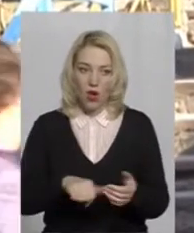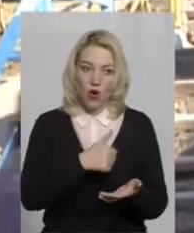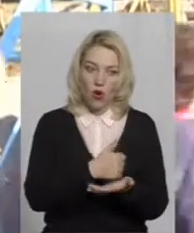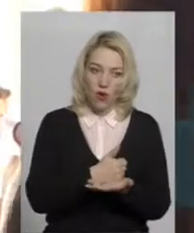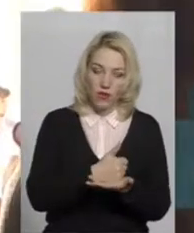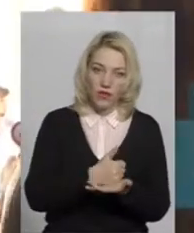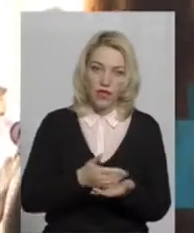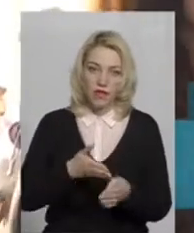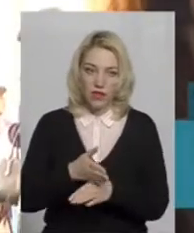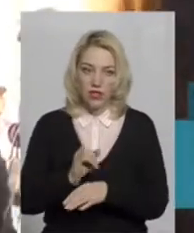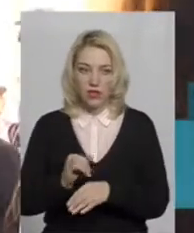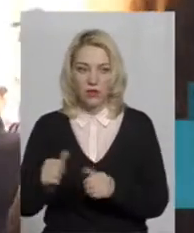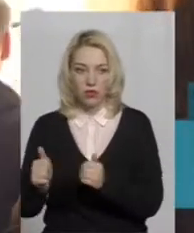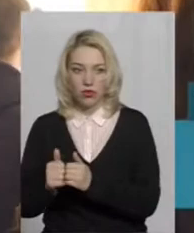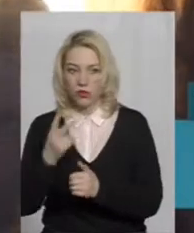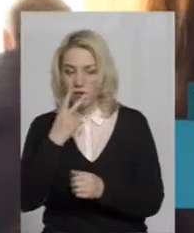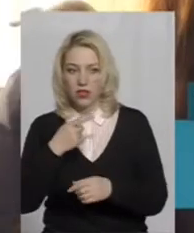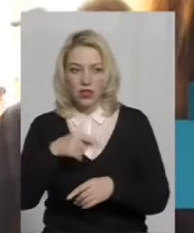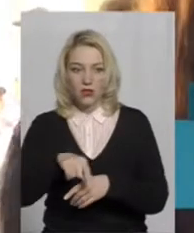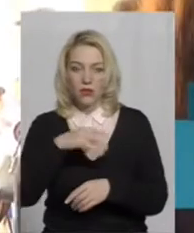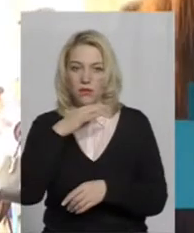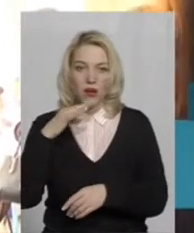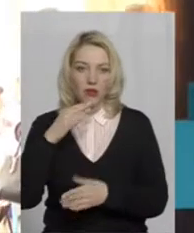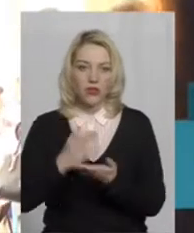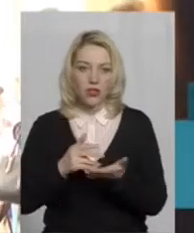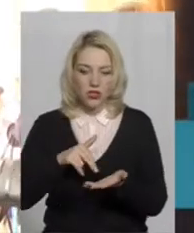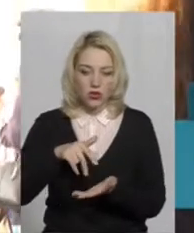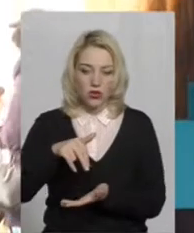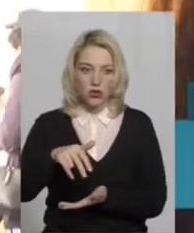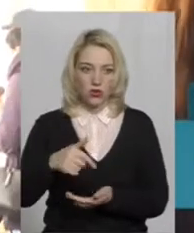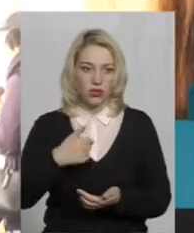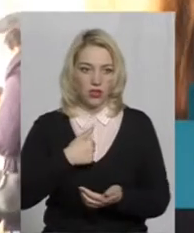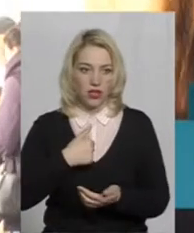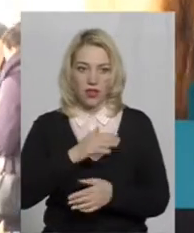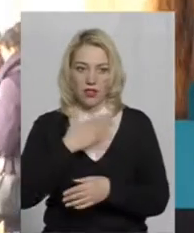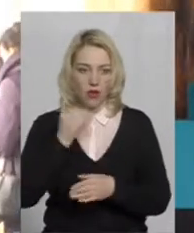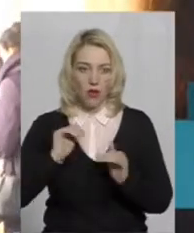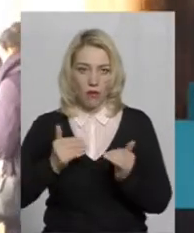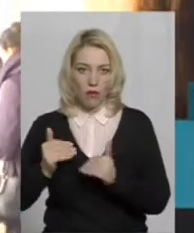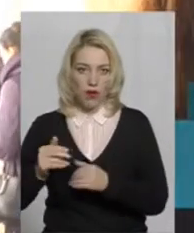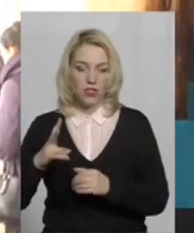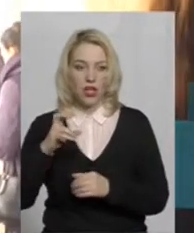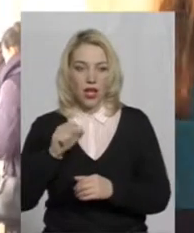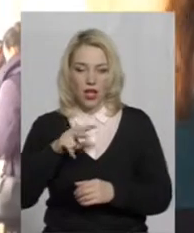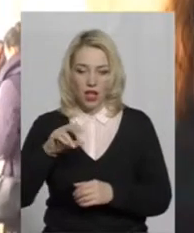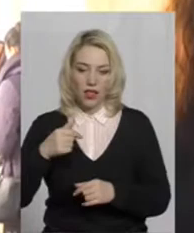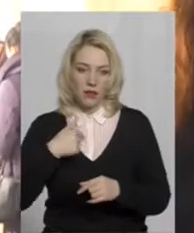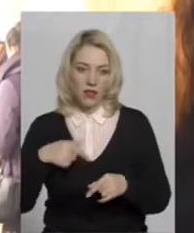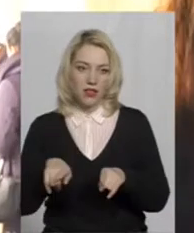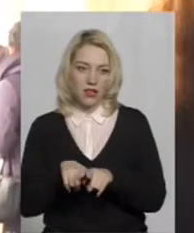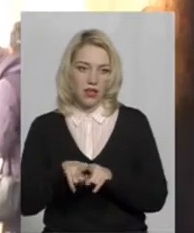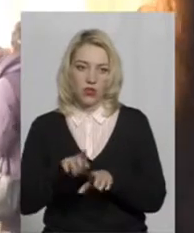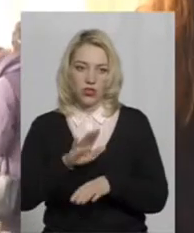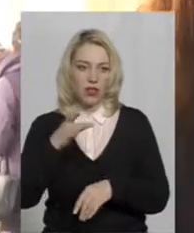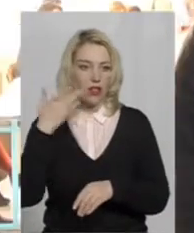він перекритий. Дійсно, ви бачите, що тут дуже забагато сходинок, так як для мене, я не обмежена, але тим не менше, мені теж не дуже